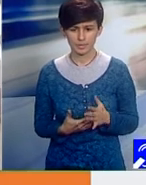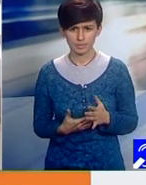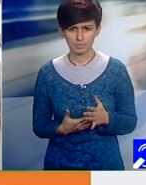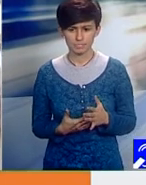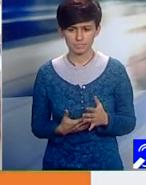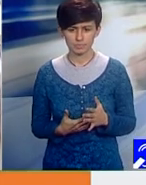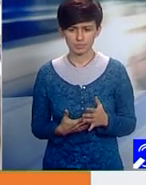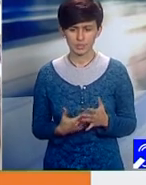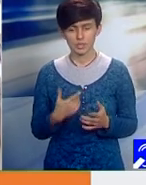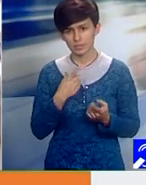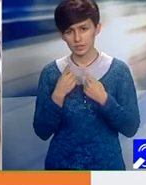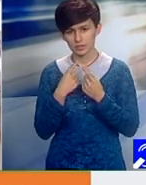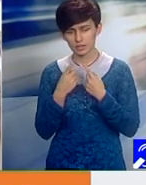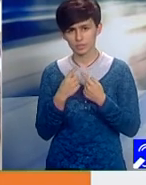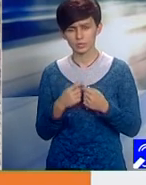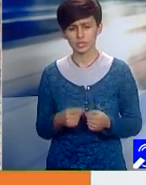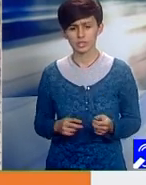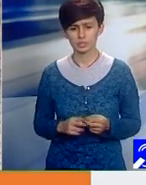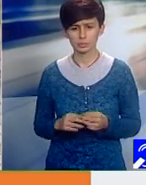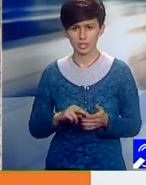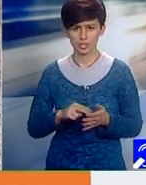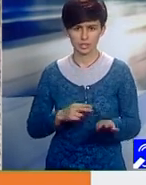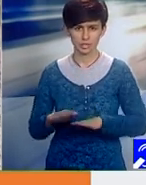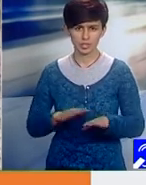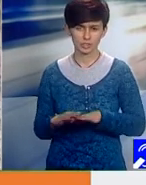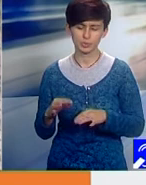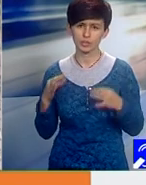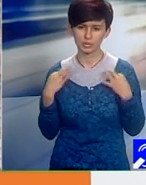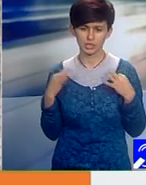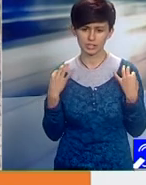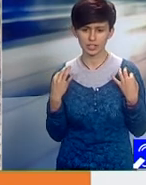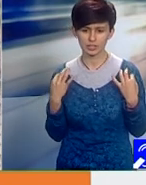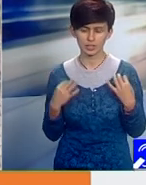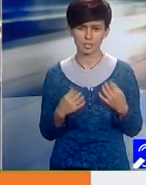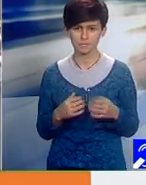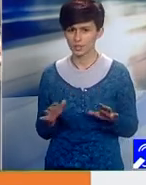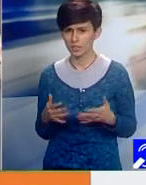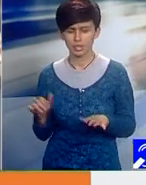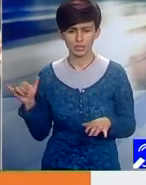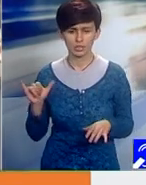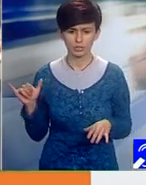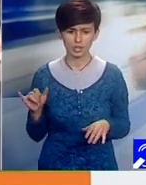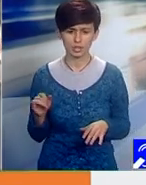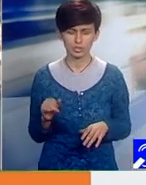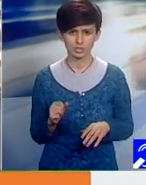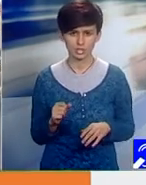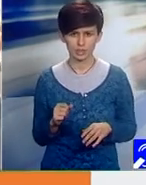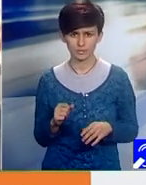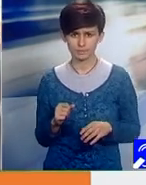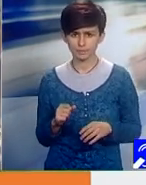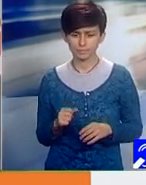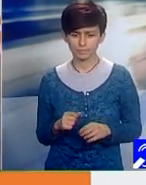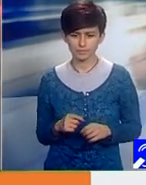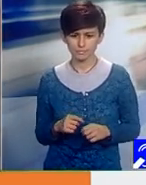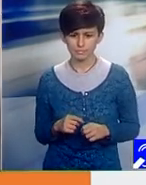Se discută despre managementul sanitar. Sigur, poate să facă oricine dau adică ca și teorie,